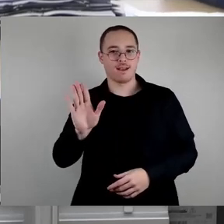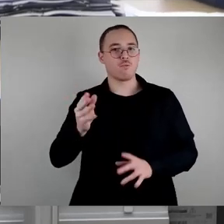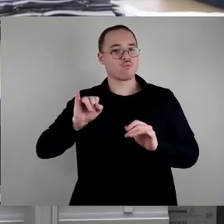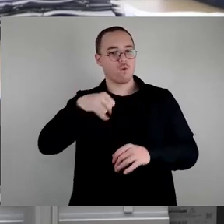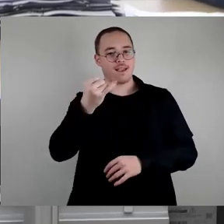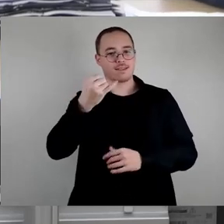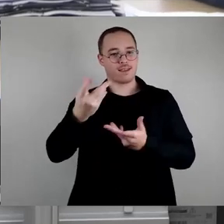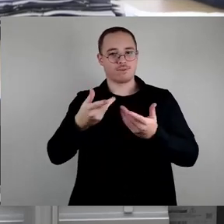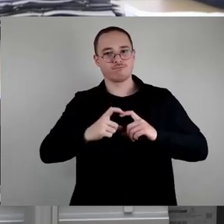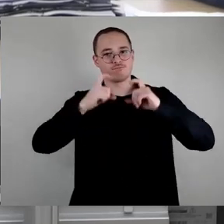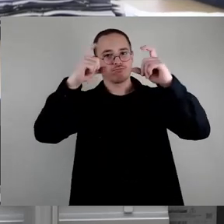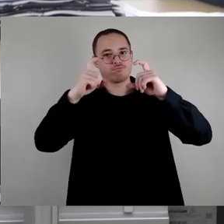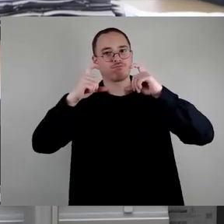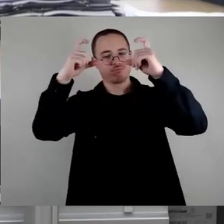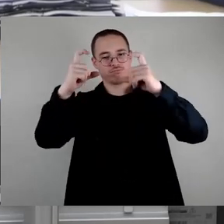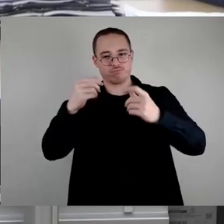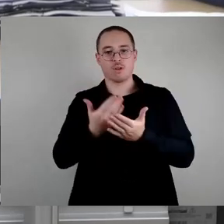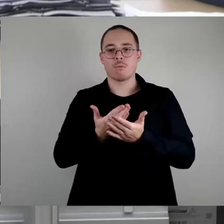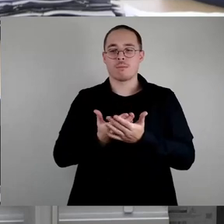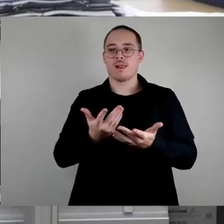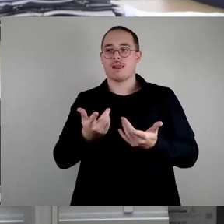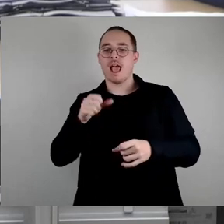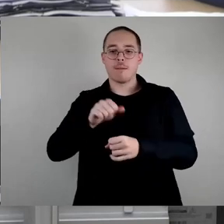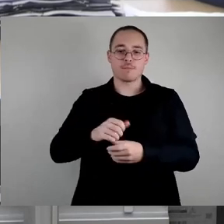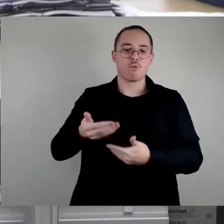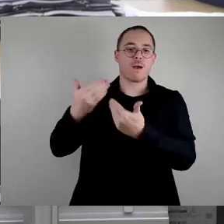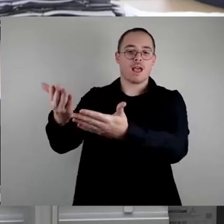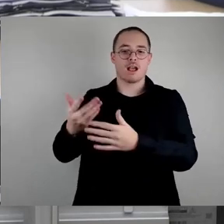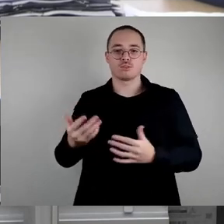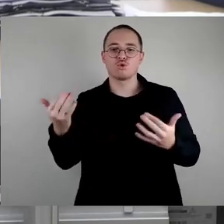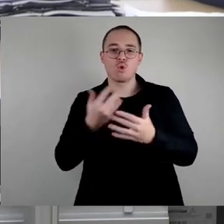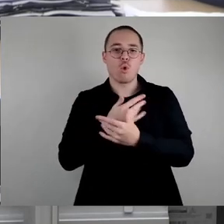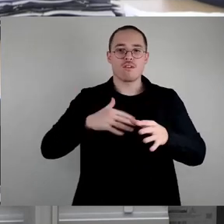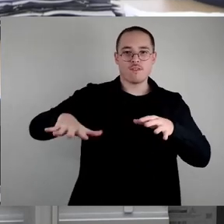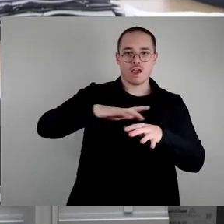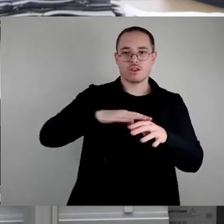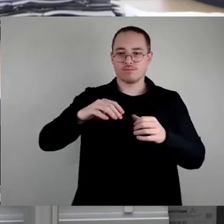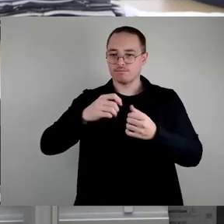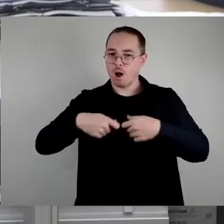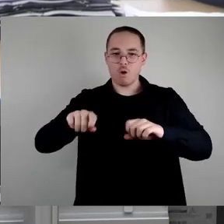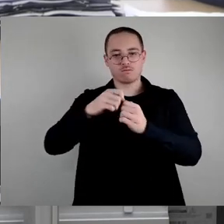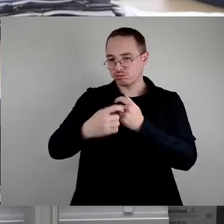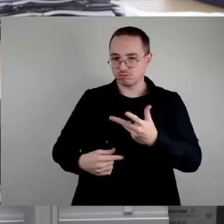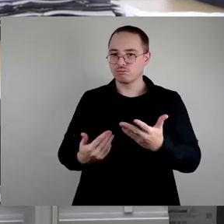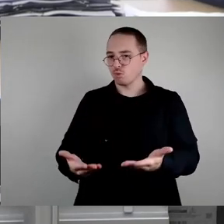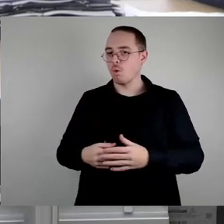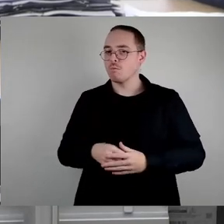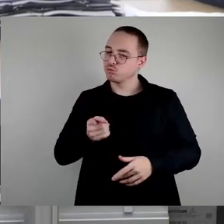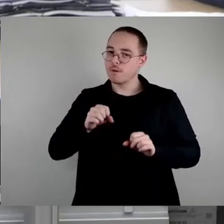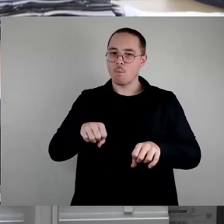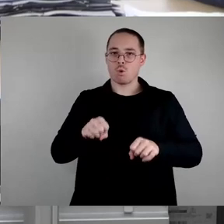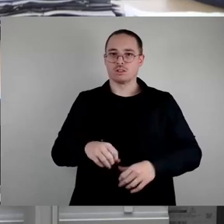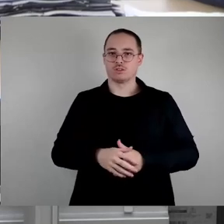Grünflächen und Ähnliches auch noch priorisieren zu können. Ich möchte an der Stelle darauf hinweisen, dass es sehr